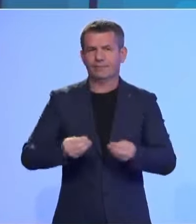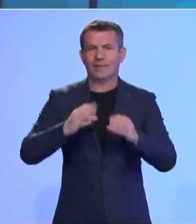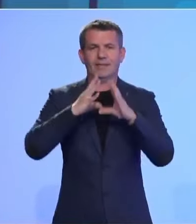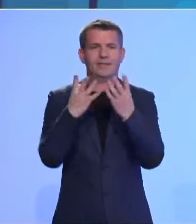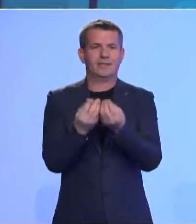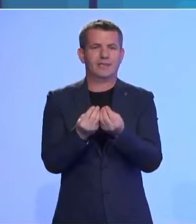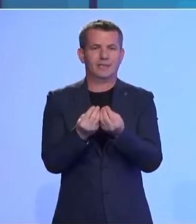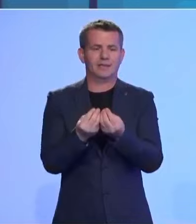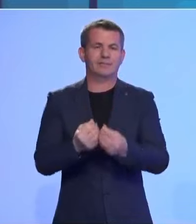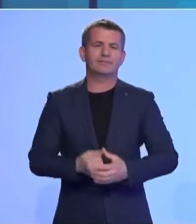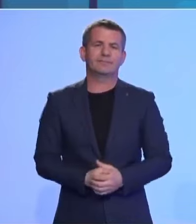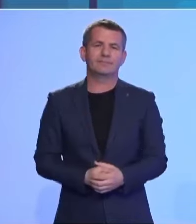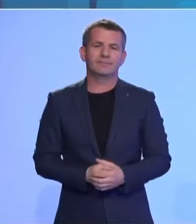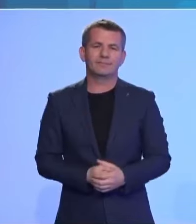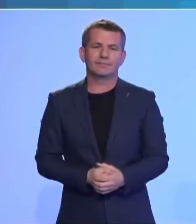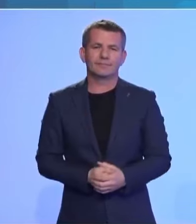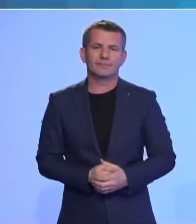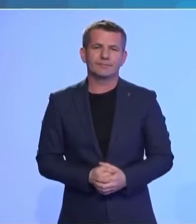Kuvendit Komunal.